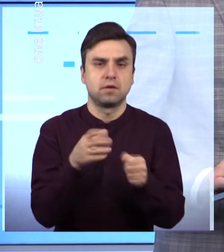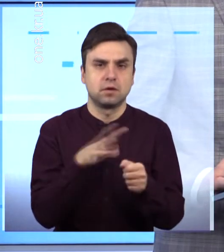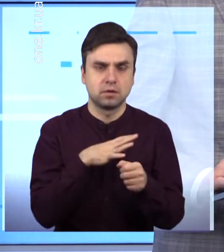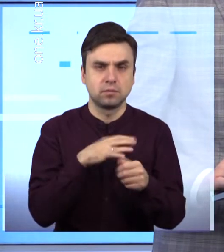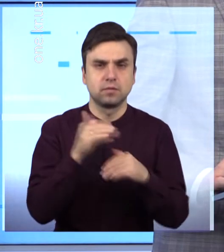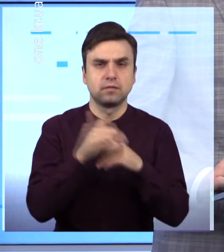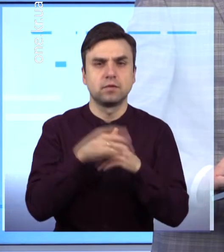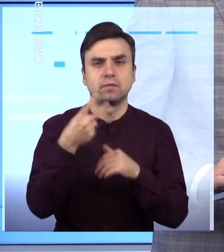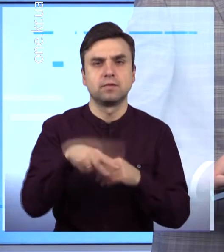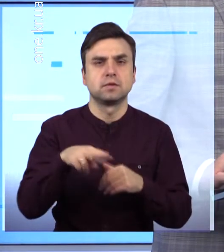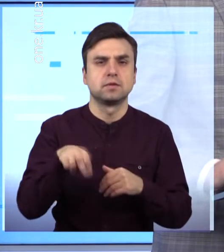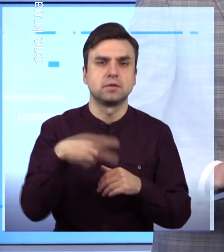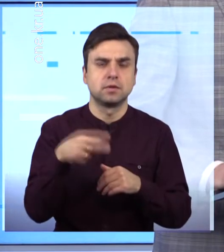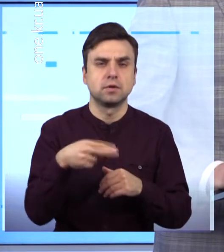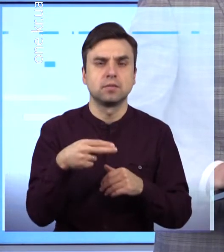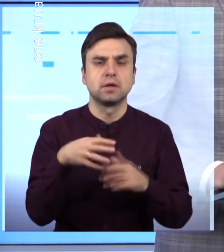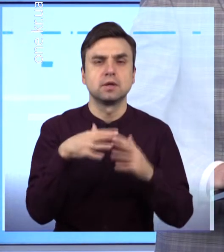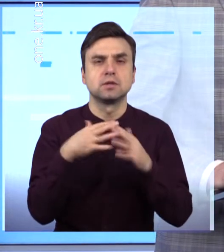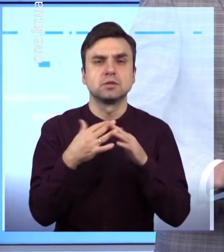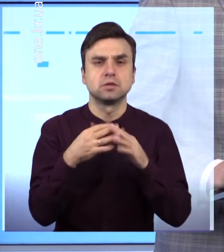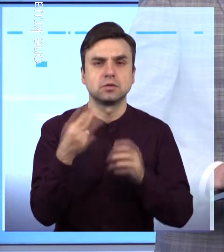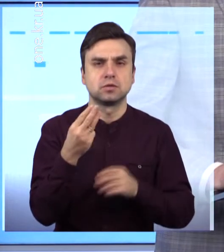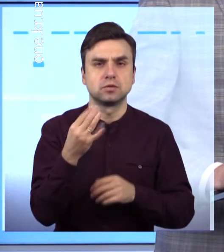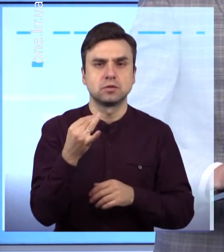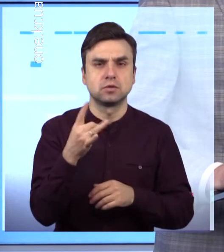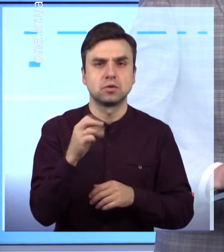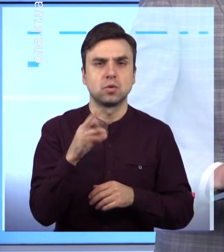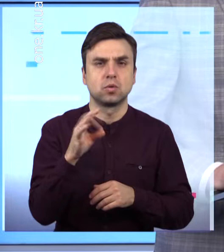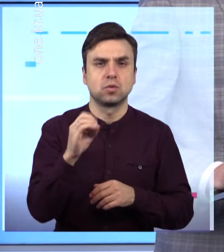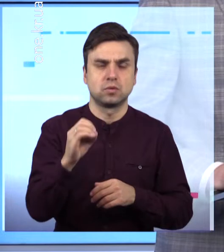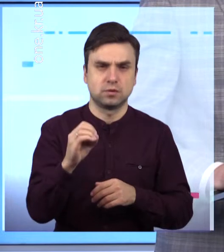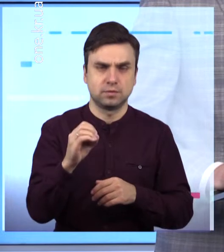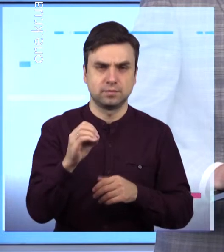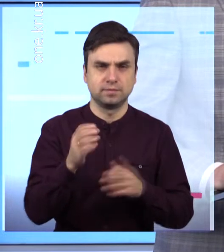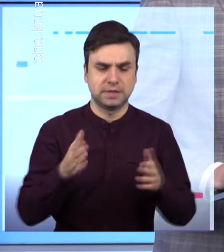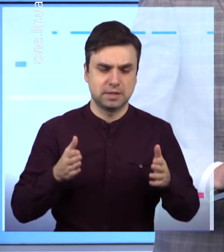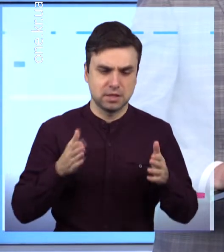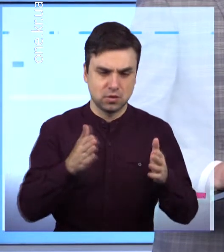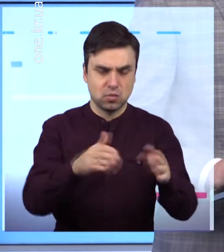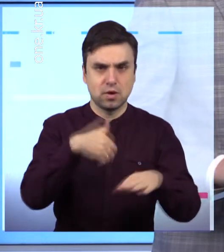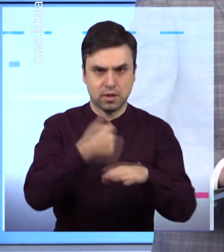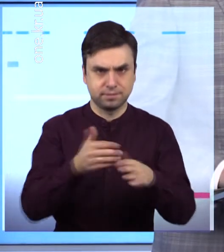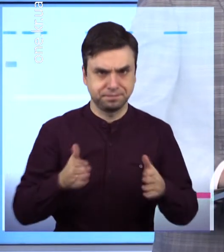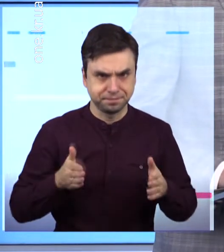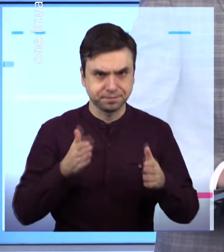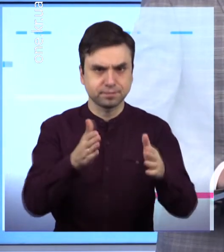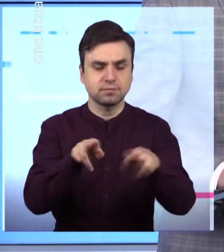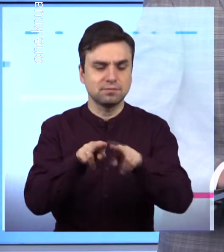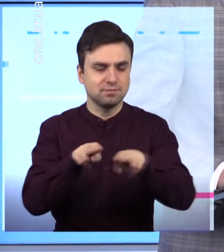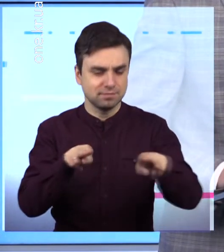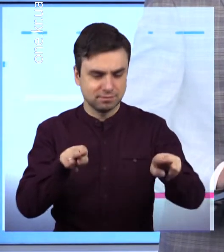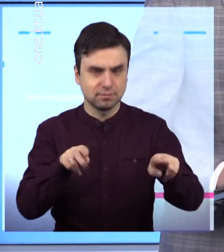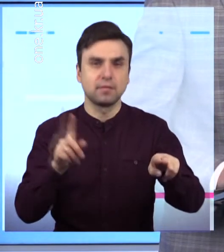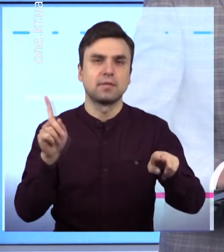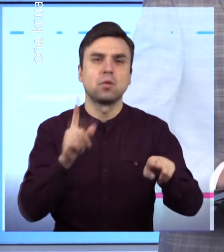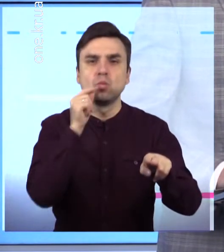пішохід, що переходив дорогу по Зебрі біля однієї з сільських зупинок, потрапив під колеса іномарки Саме на пішохідному